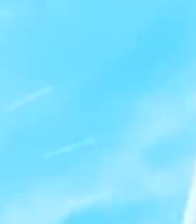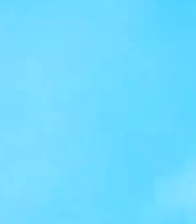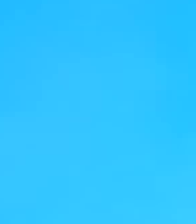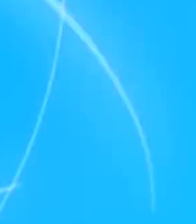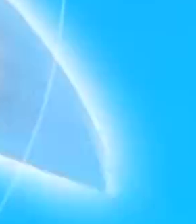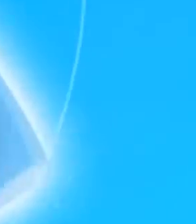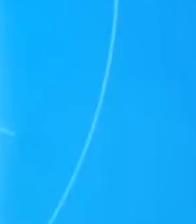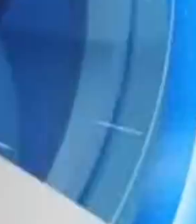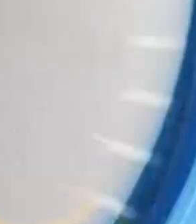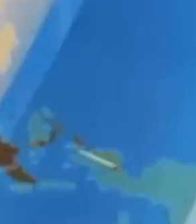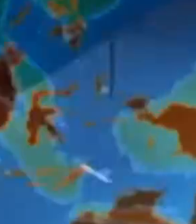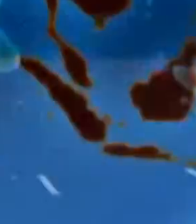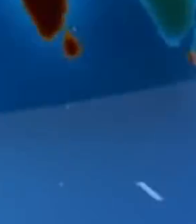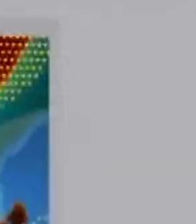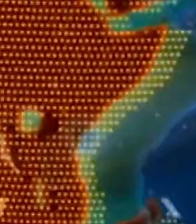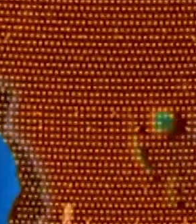Générique